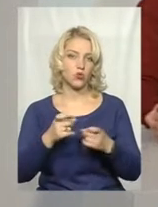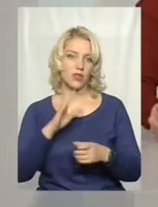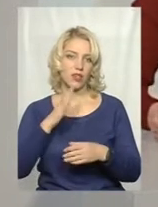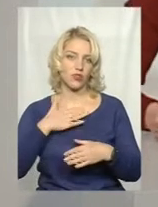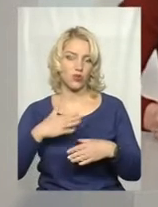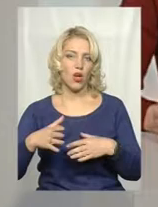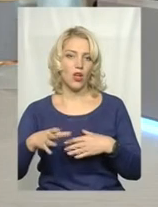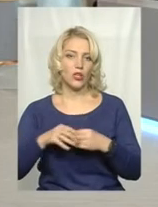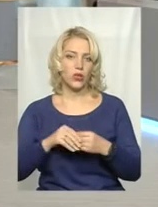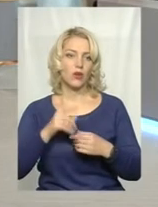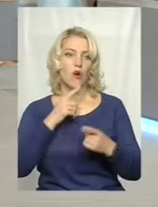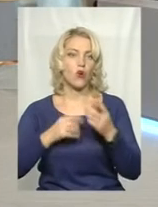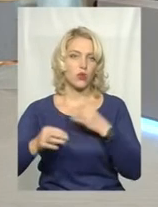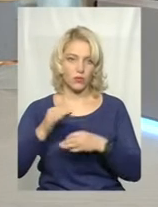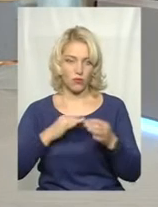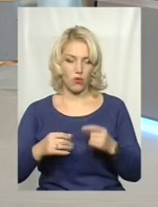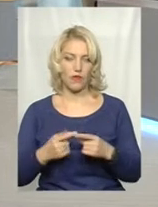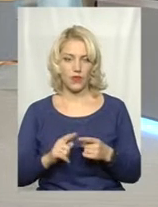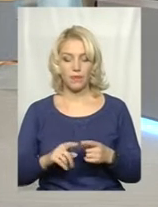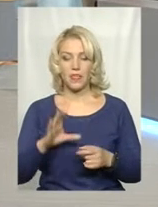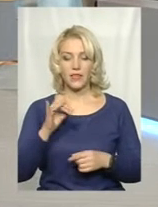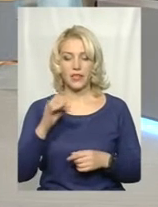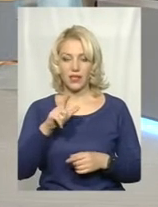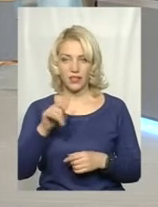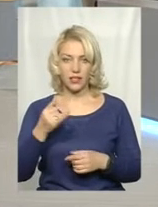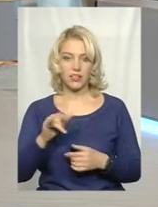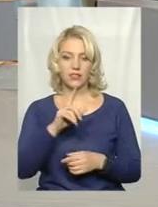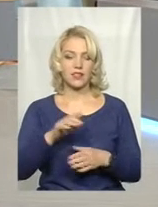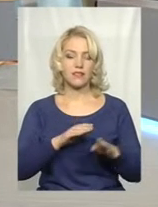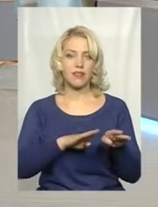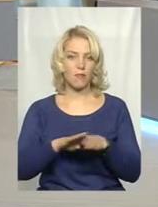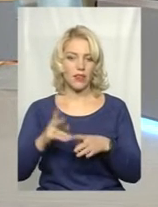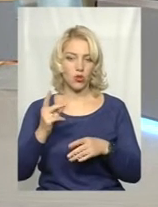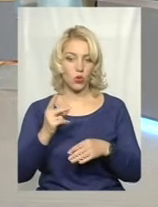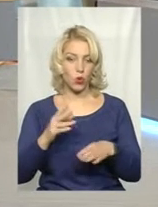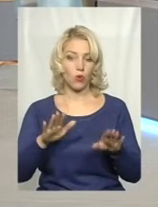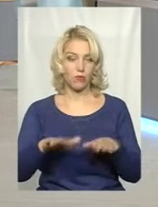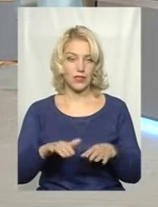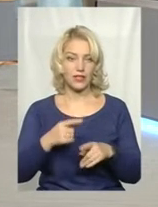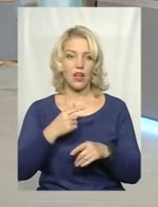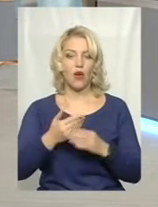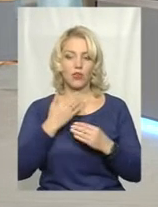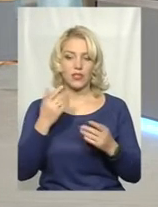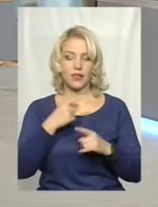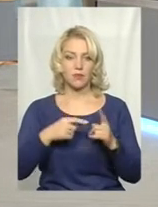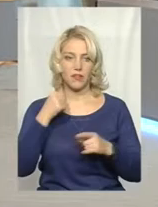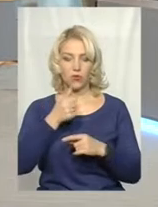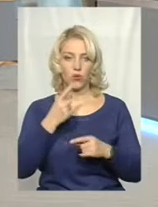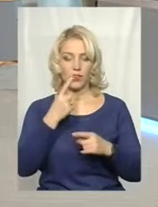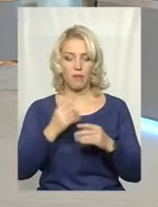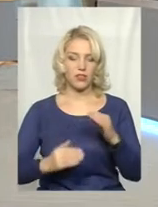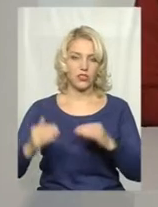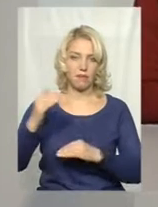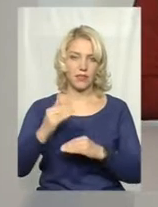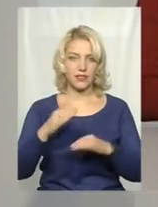Отож, пане Сергію, із стабільно другого місця впродовж останніх півроку, навіть трошки більше, на перше місце перемістилась